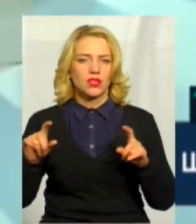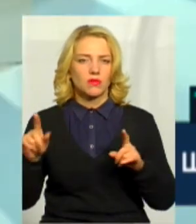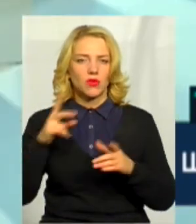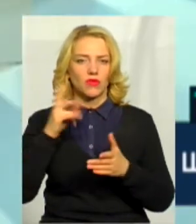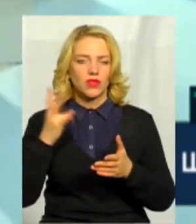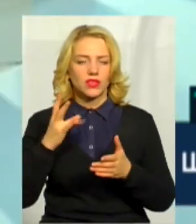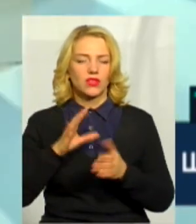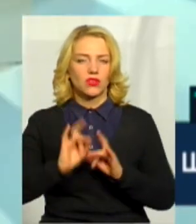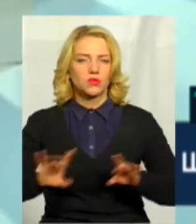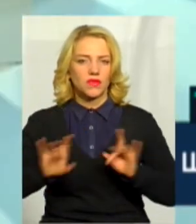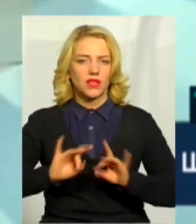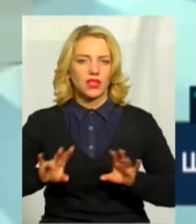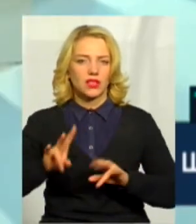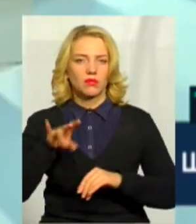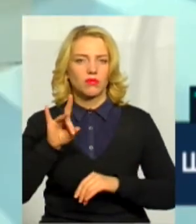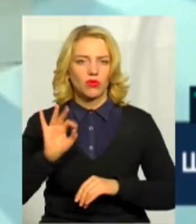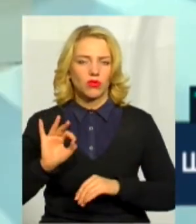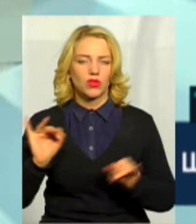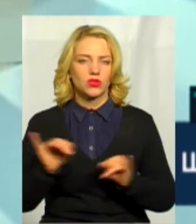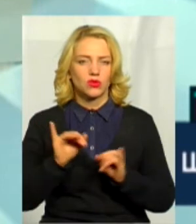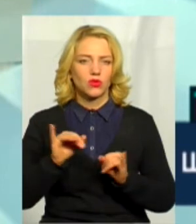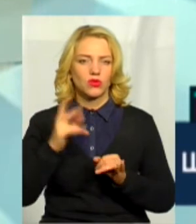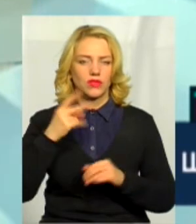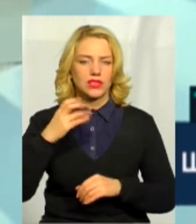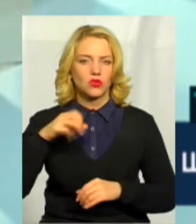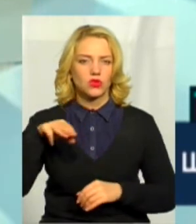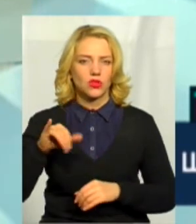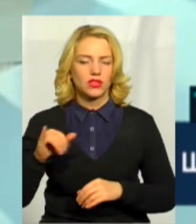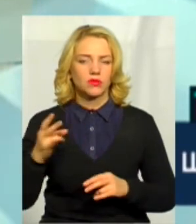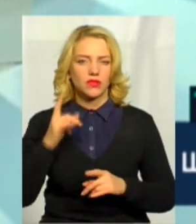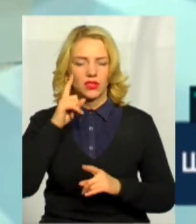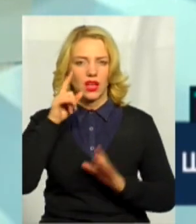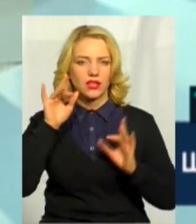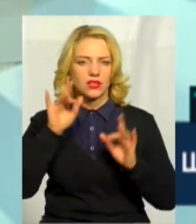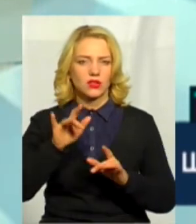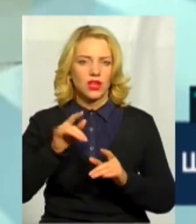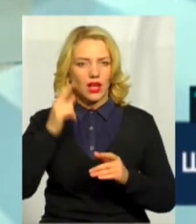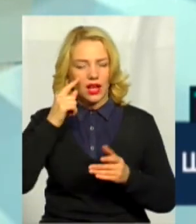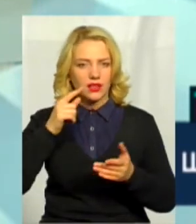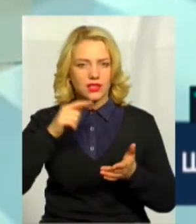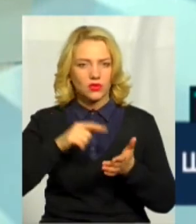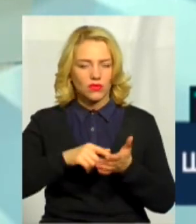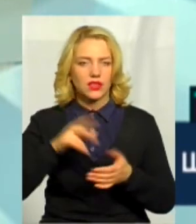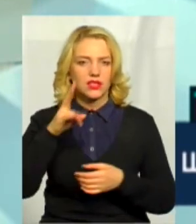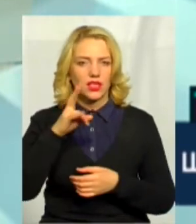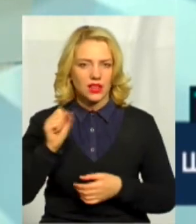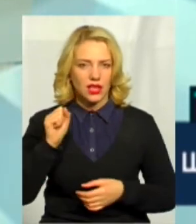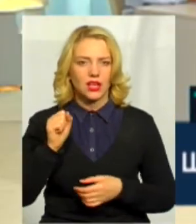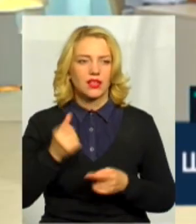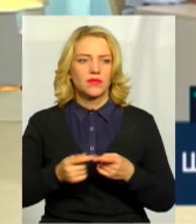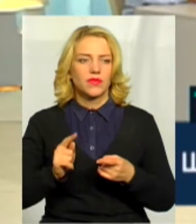розповідати про історію ХХ століття і має акцентувати свою розповідь історії саме на